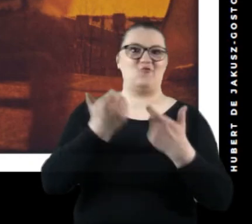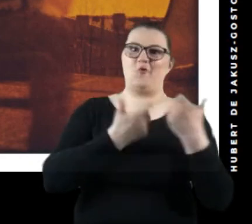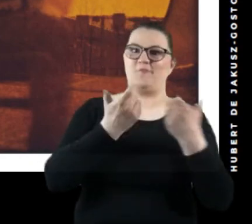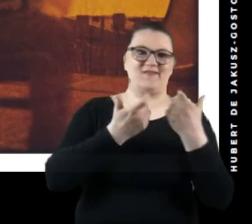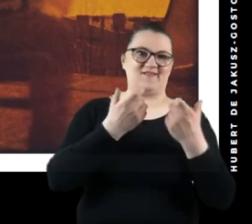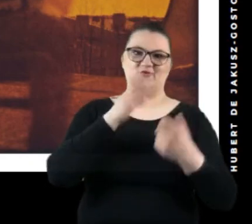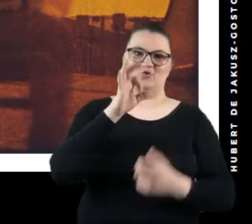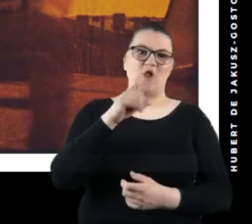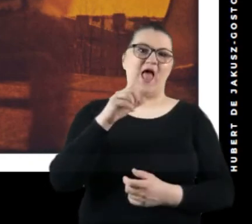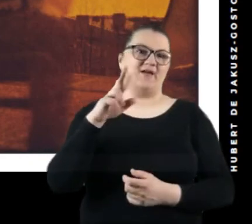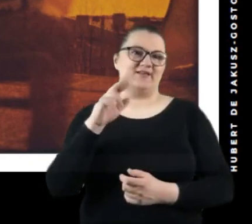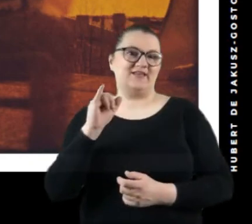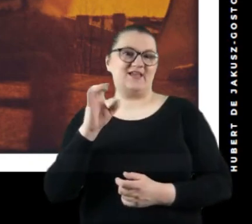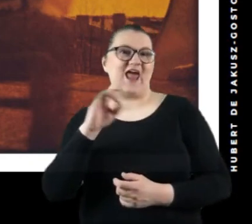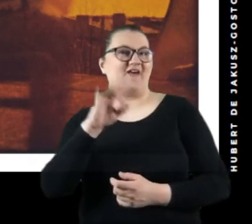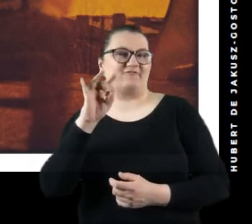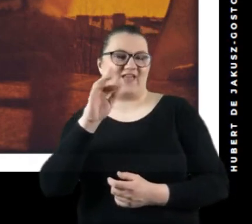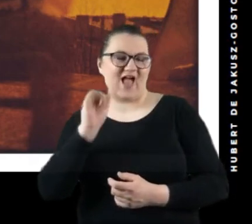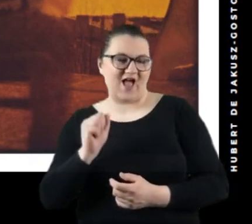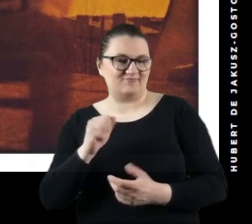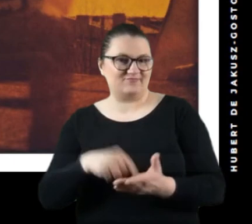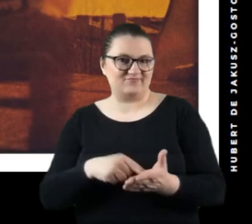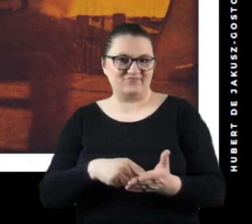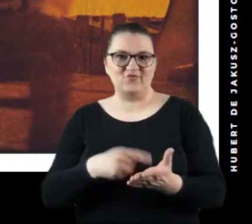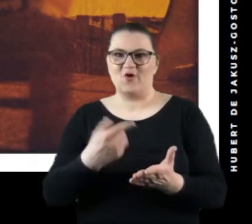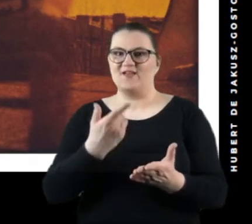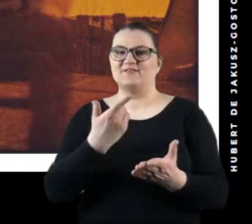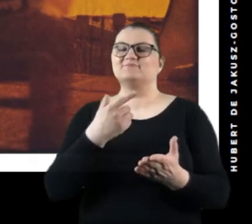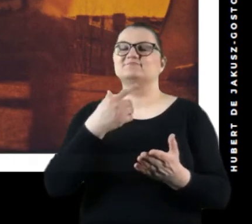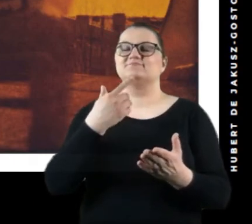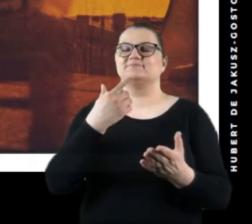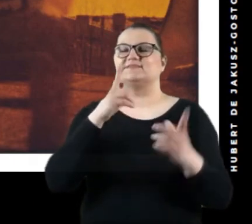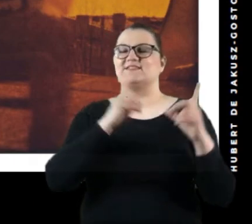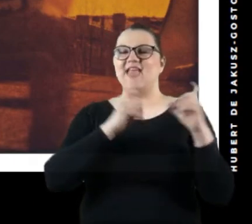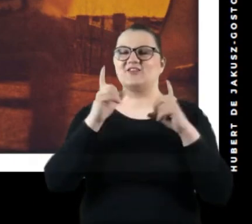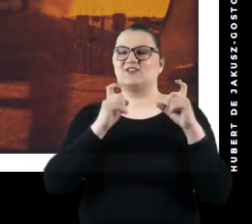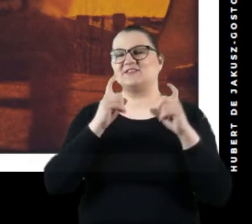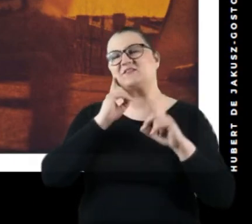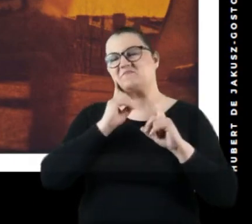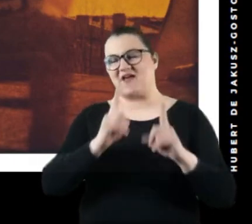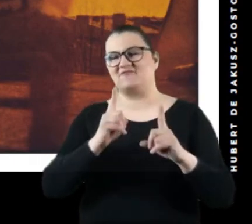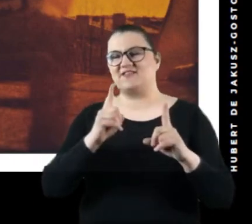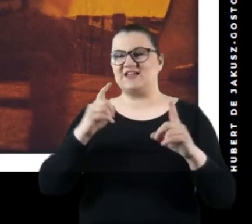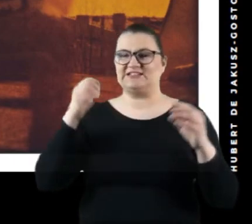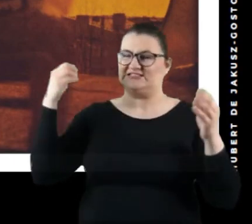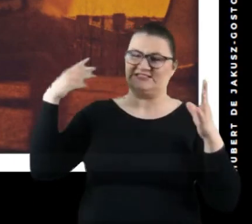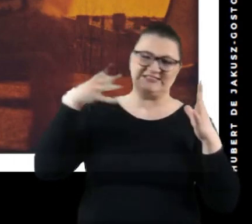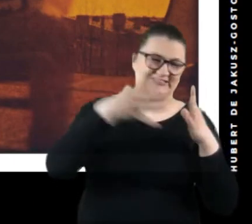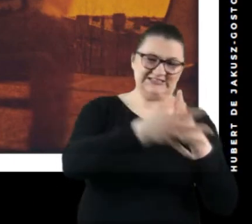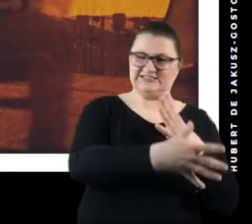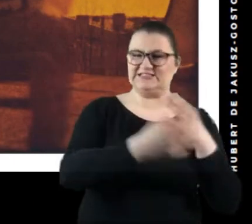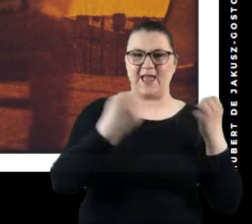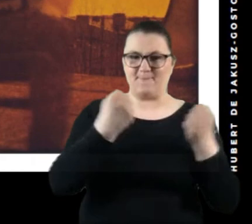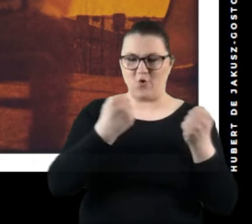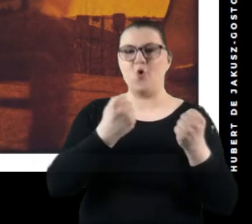graficznych. Zdjęcia solarii graficzne to zdjęcia, które tak naprawdę są prześwietlone, ale dzięki